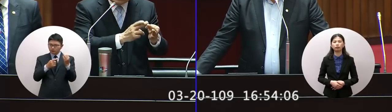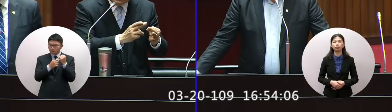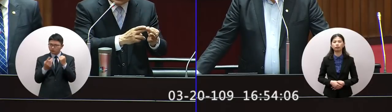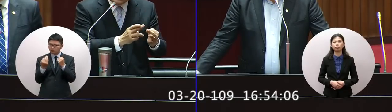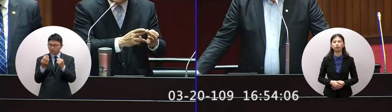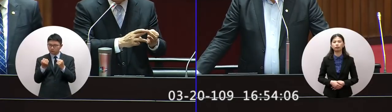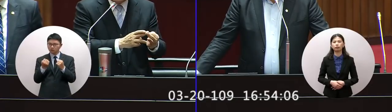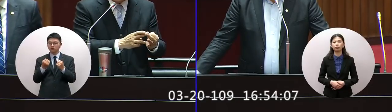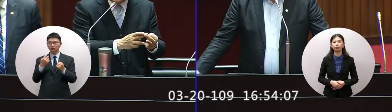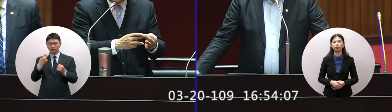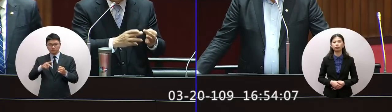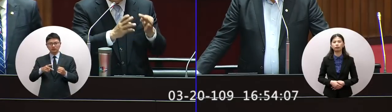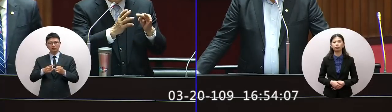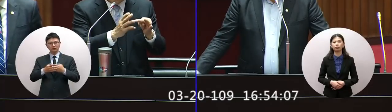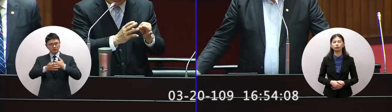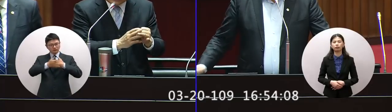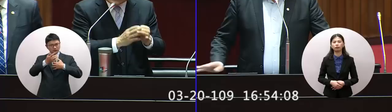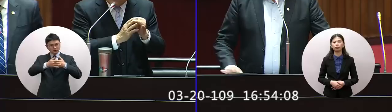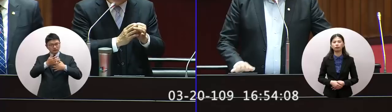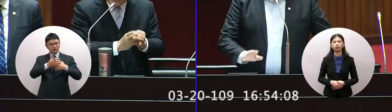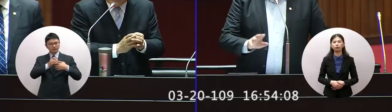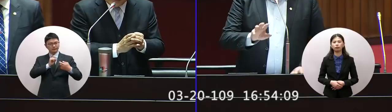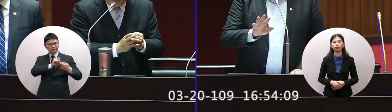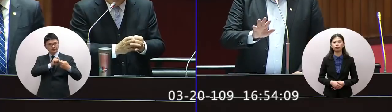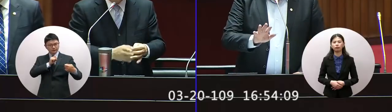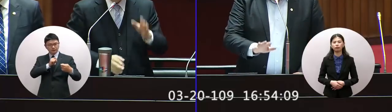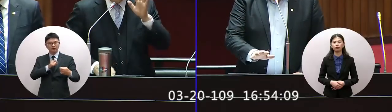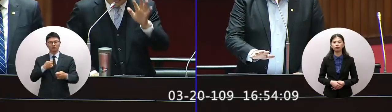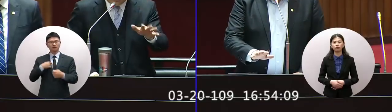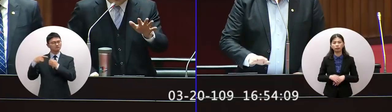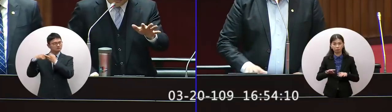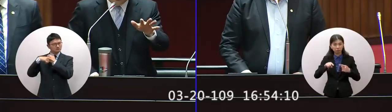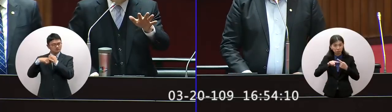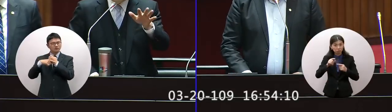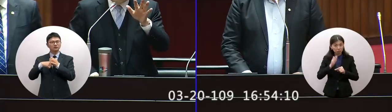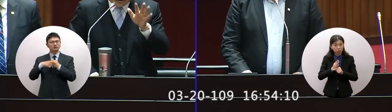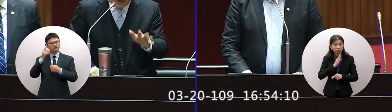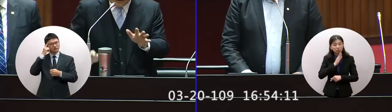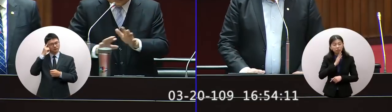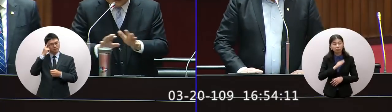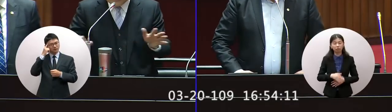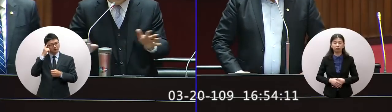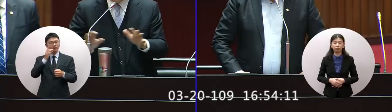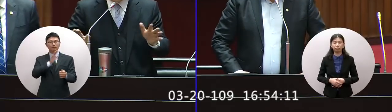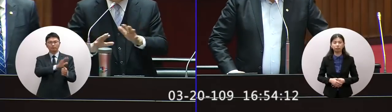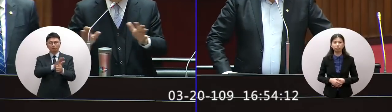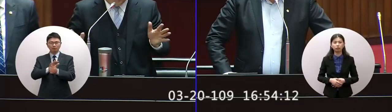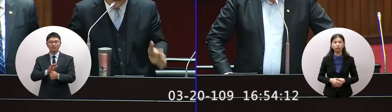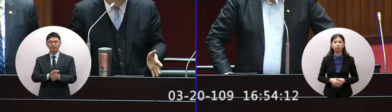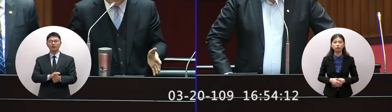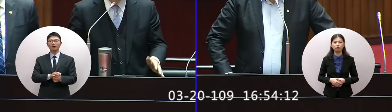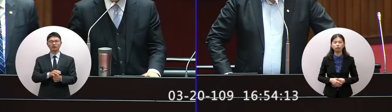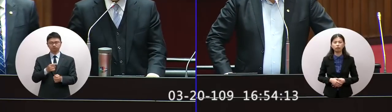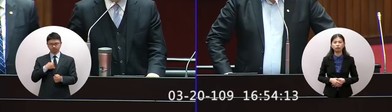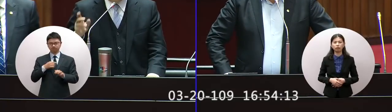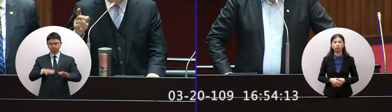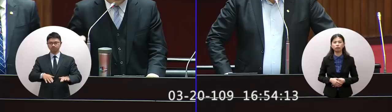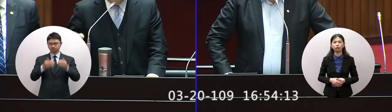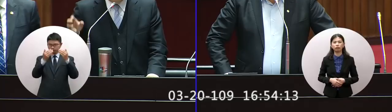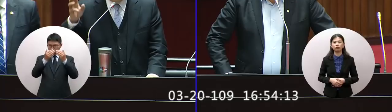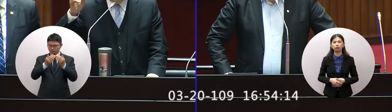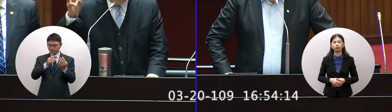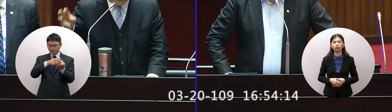怎麼樣的清等關係我少了時間現在有在研究了有做相當的盤點